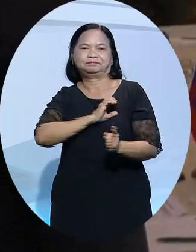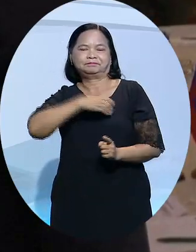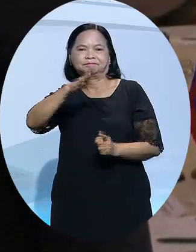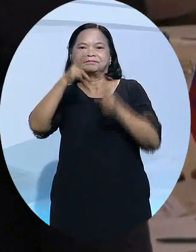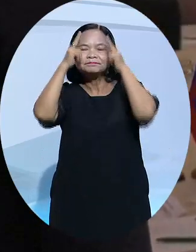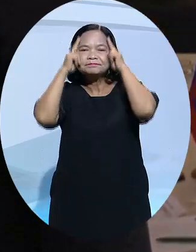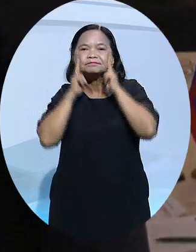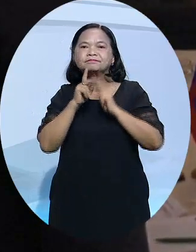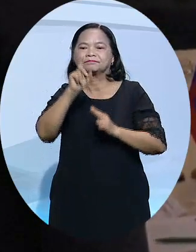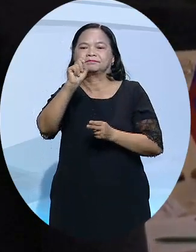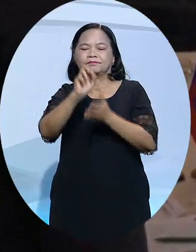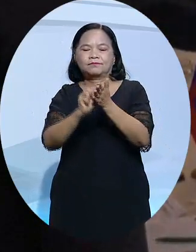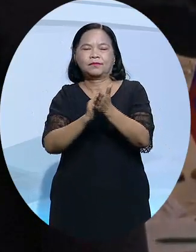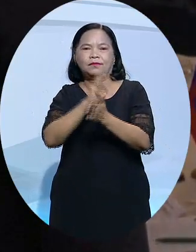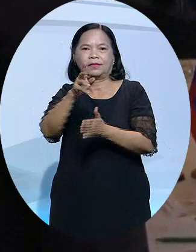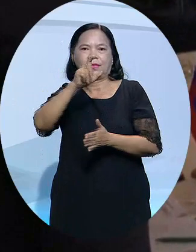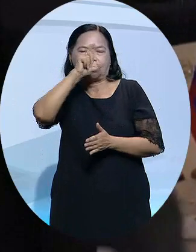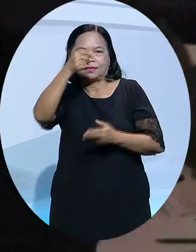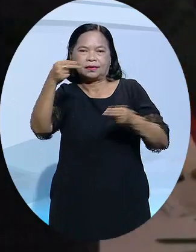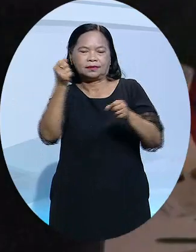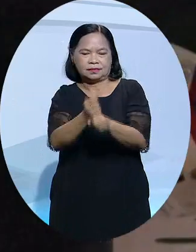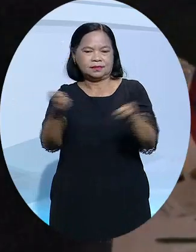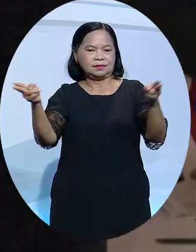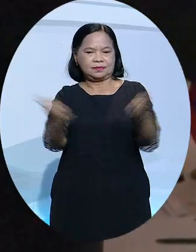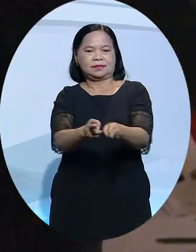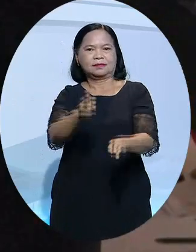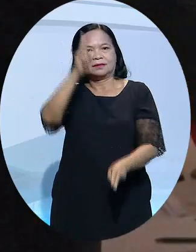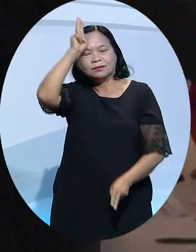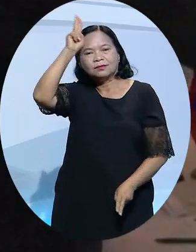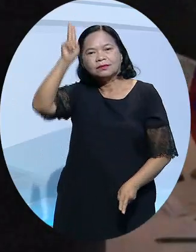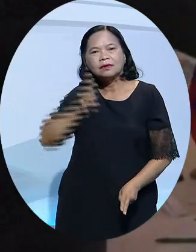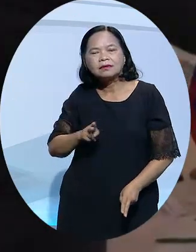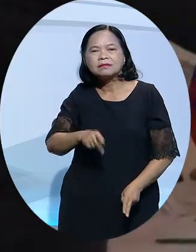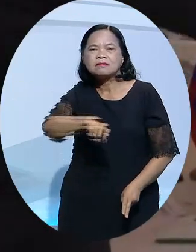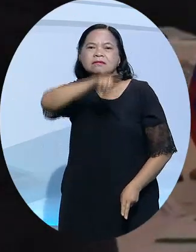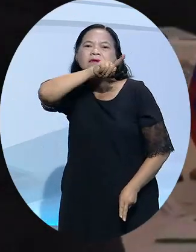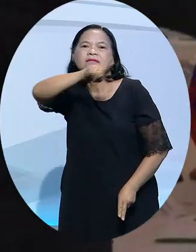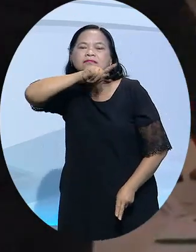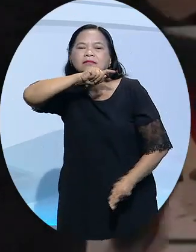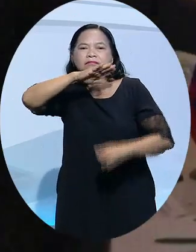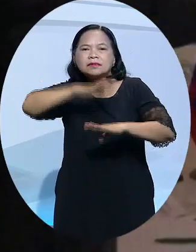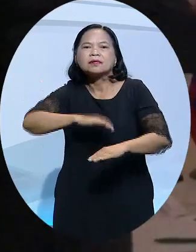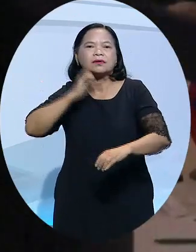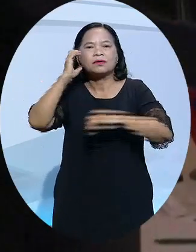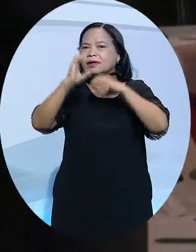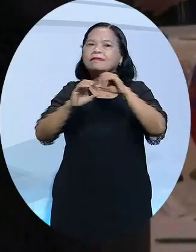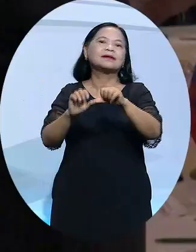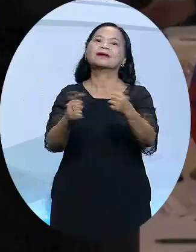Nhĩ Kỳ. Hôm 10 tháng 3, kể từ khi Nga bắt đầu chiến dịch quân sự đặc biệt tại Ukraine, nhưng không đạt bất cứ kết quả đột phá nào.